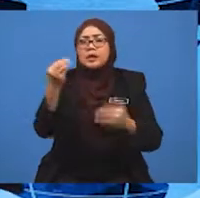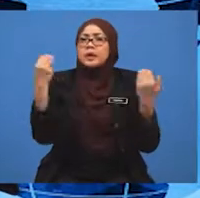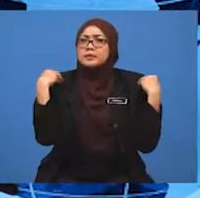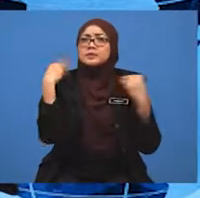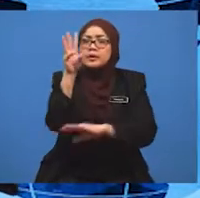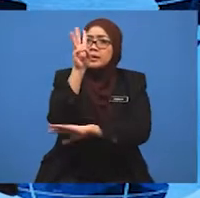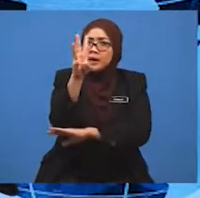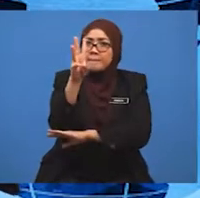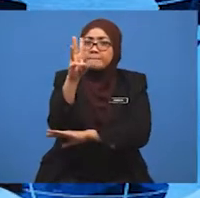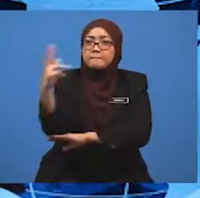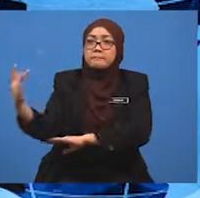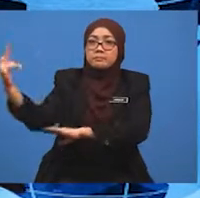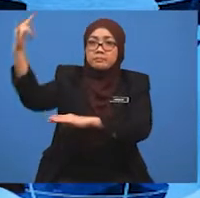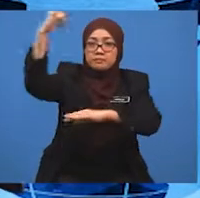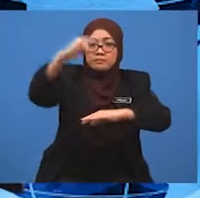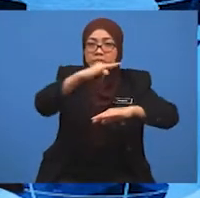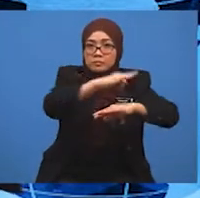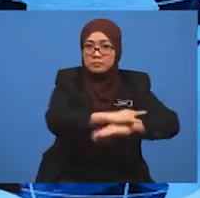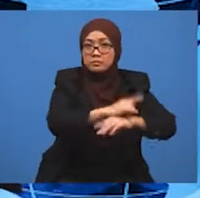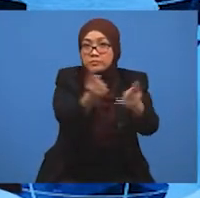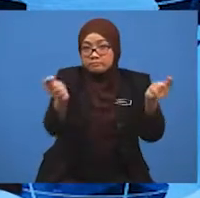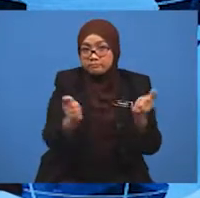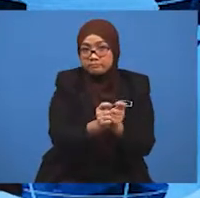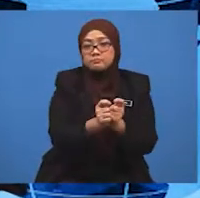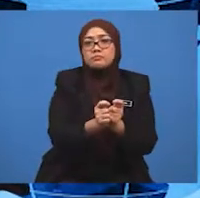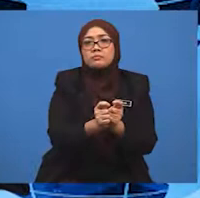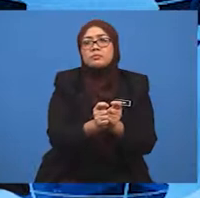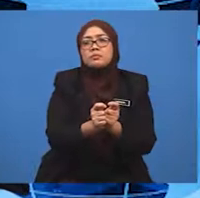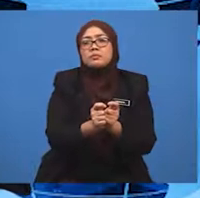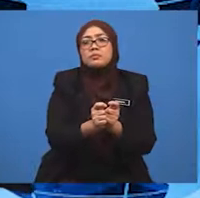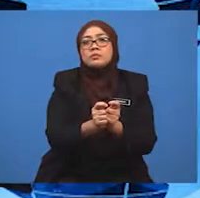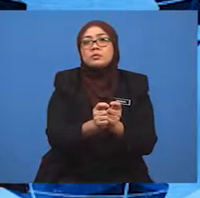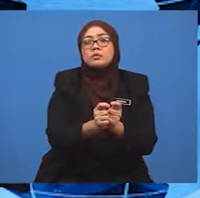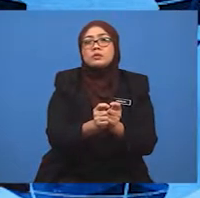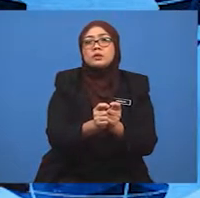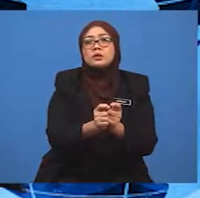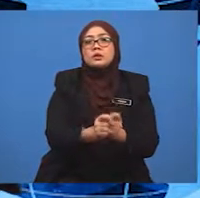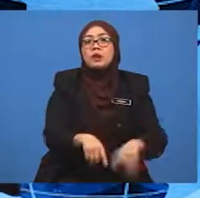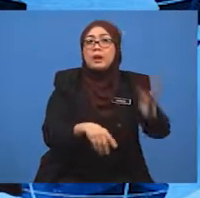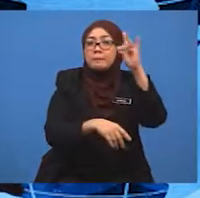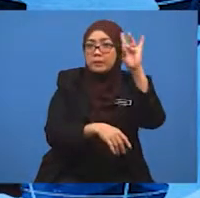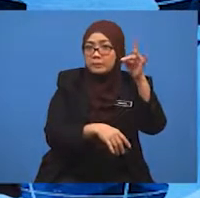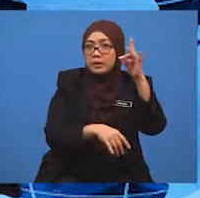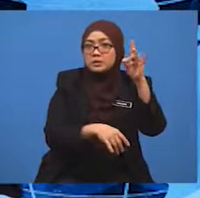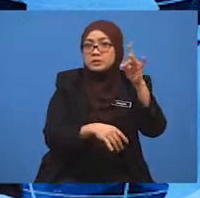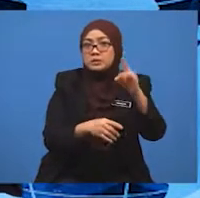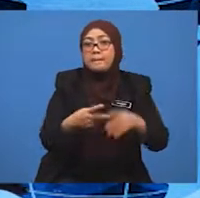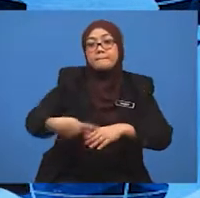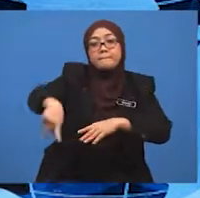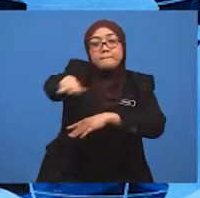terbang antarabangsa, 16 lapangan terbang domestik dan 18 padang terbang.